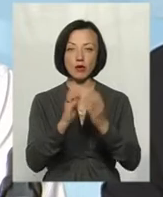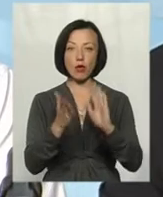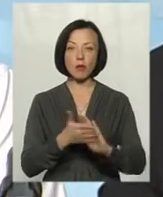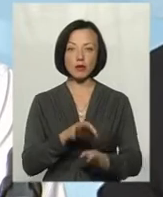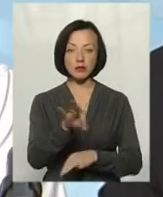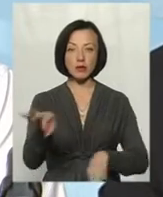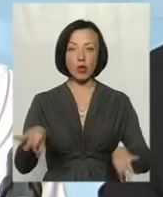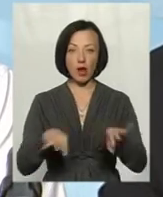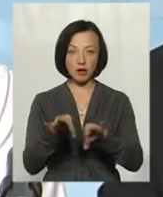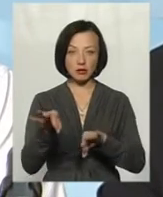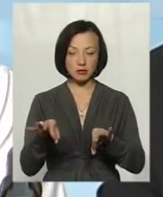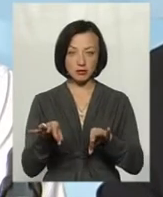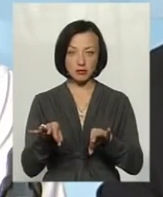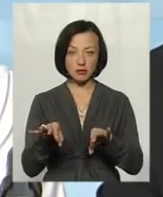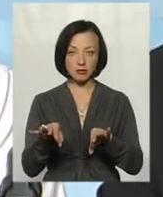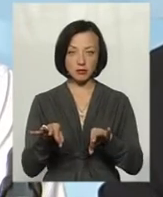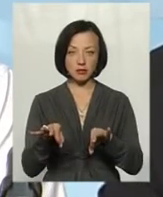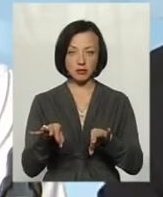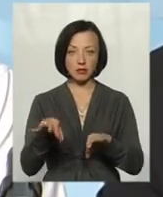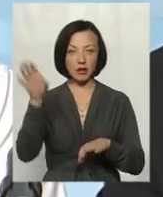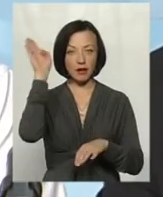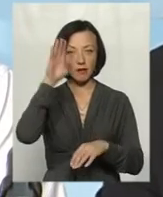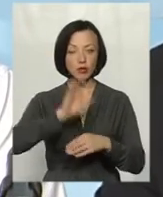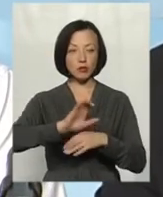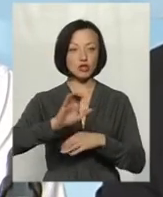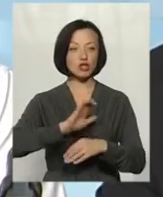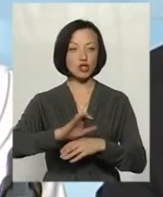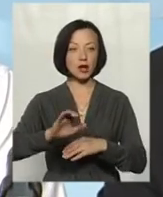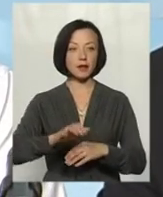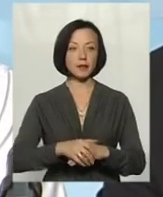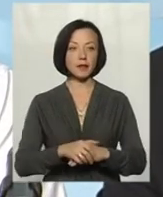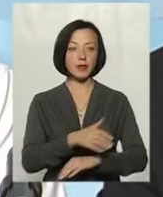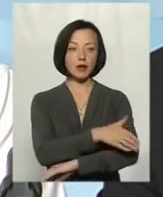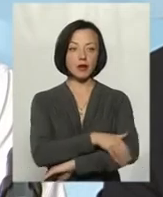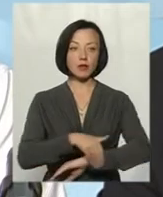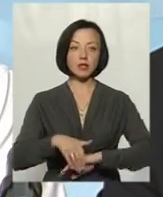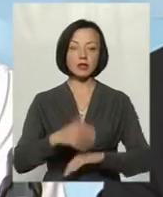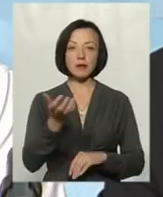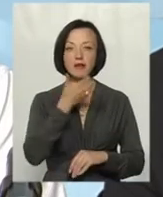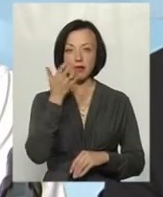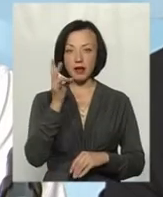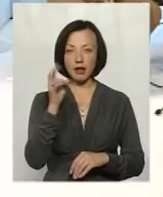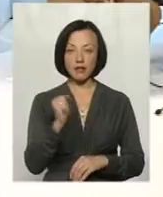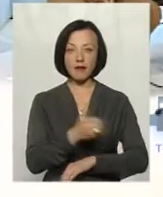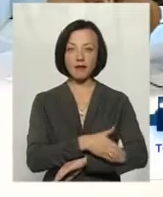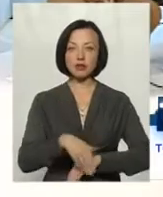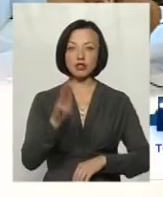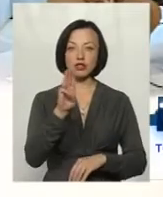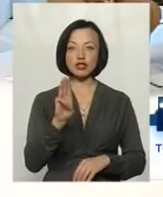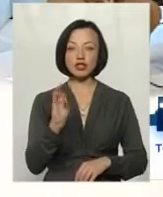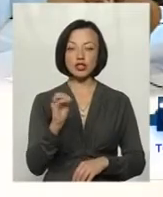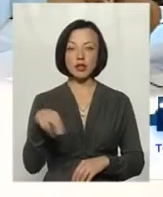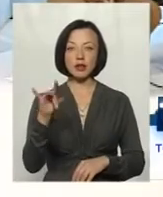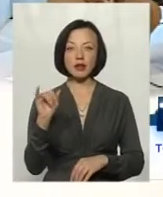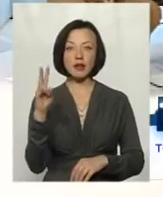водопостачання. Вулиця Південна, вулиця Щедріна розробляються